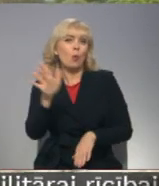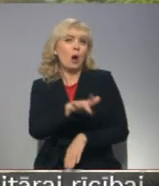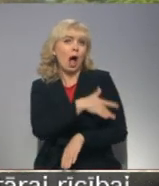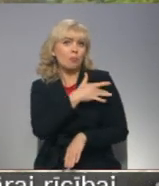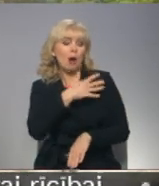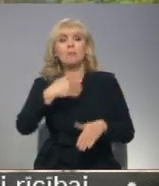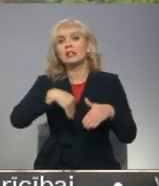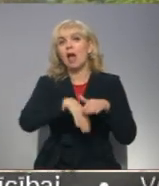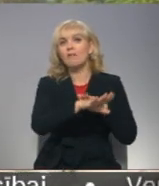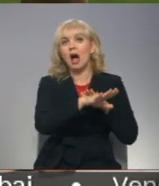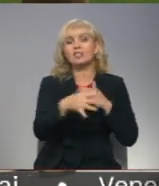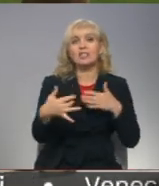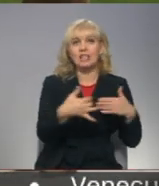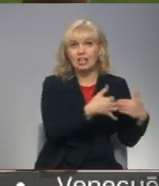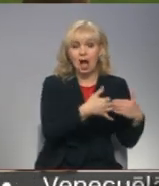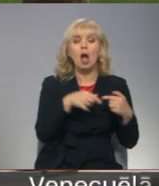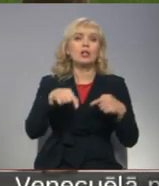un tajā plāksni jābūt šeit.